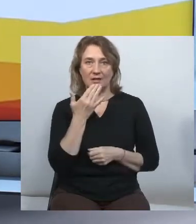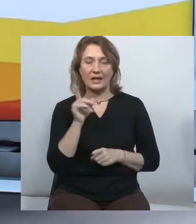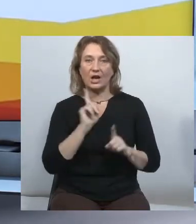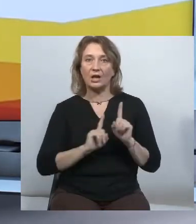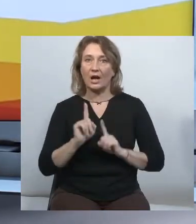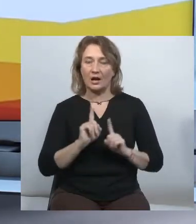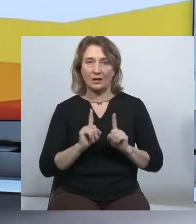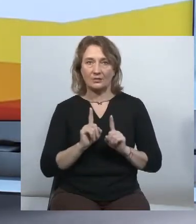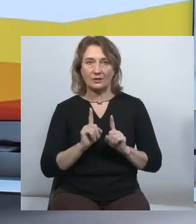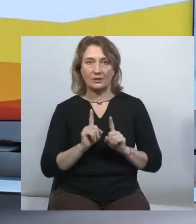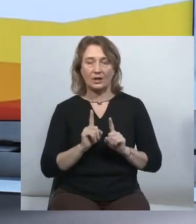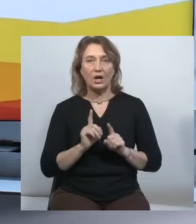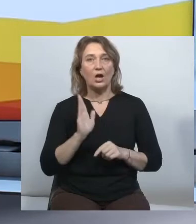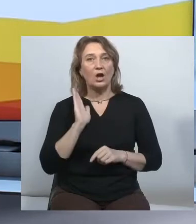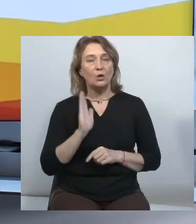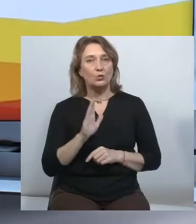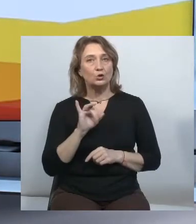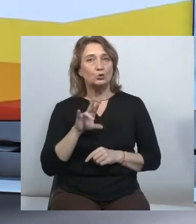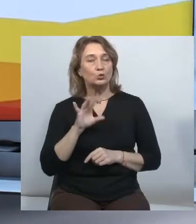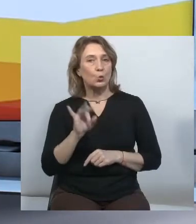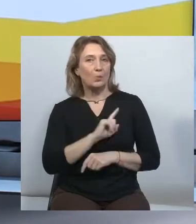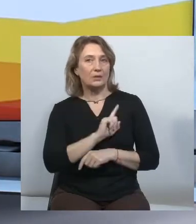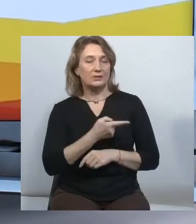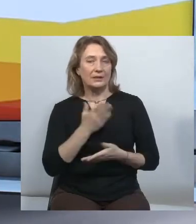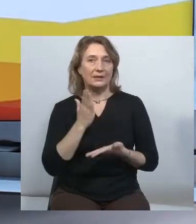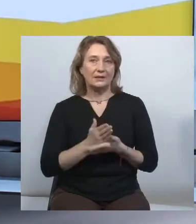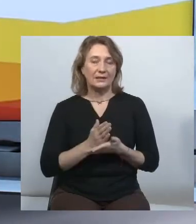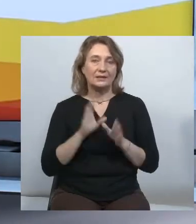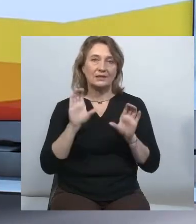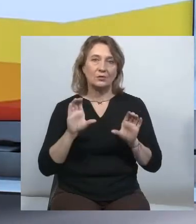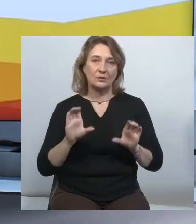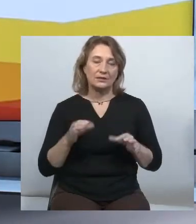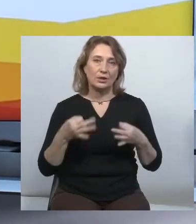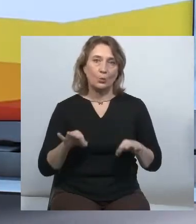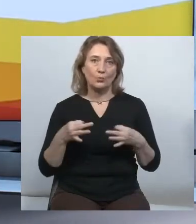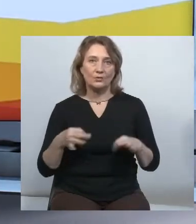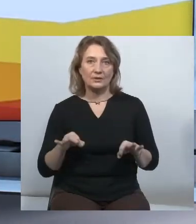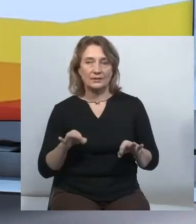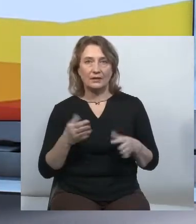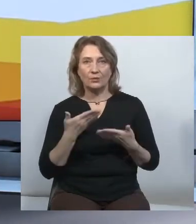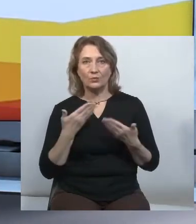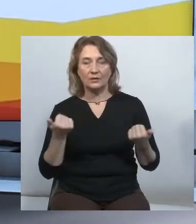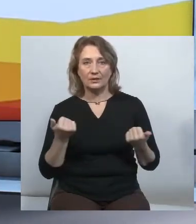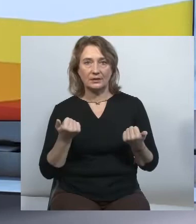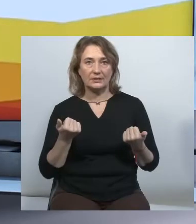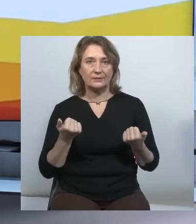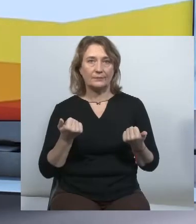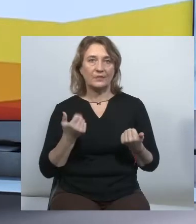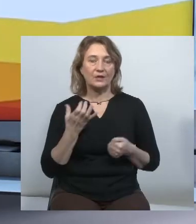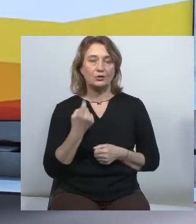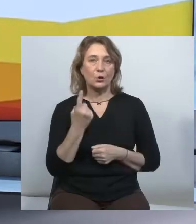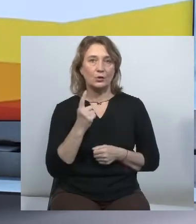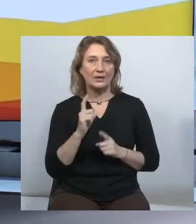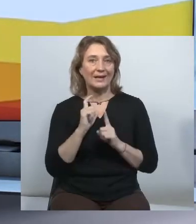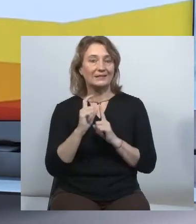стане вона суперсильною, і, власне, чи є в законопроекті запобіжники, які дозволяють уникнути таких зловживань? Ну, і ще одне